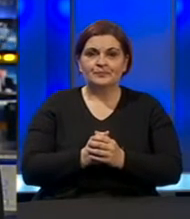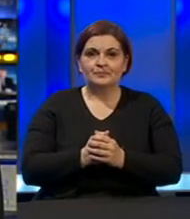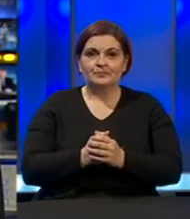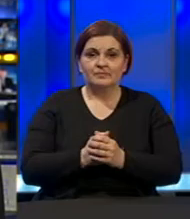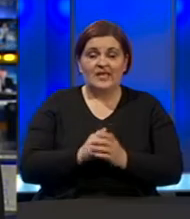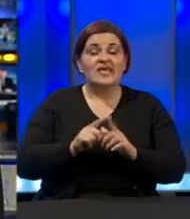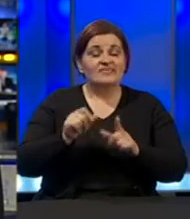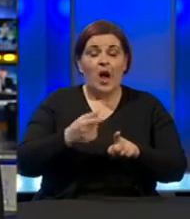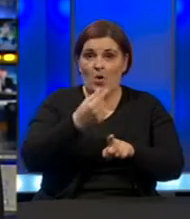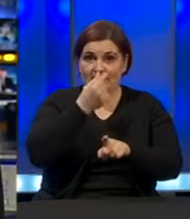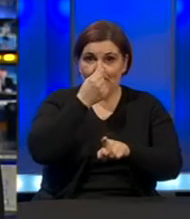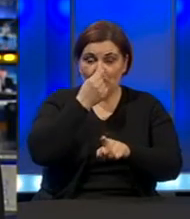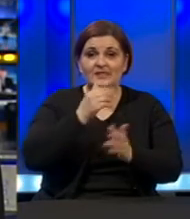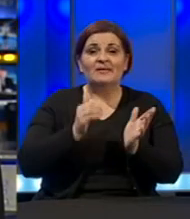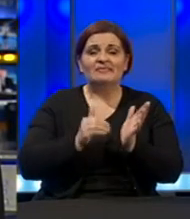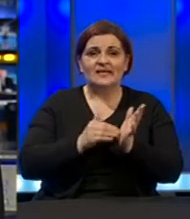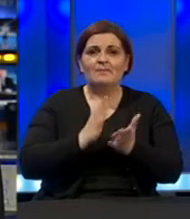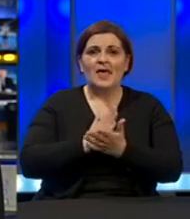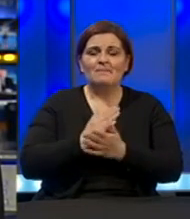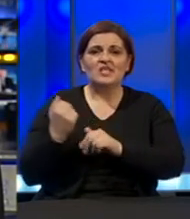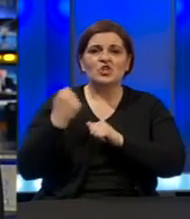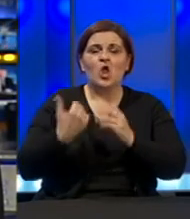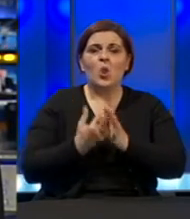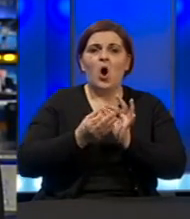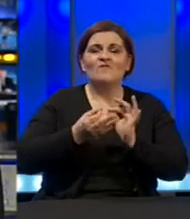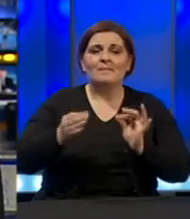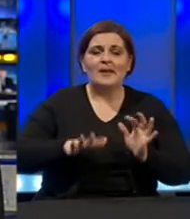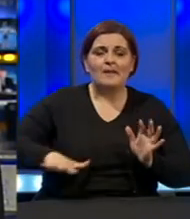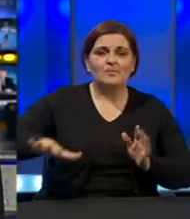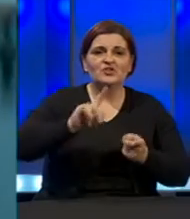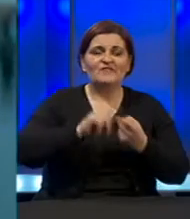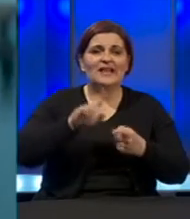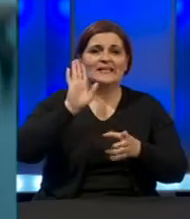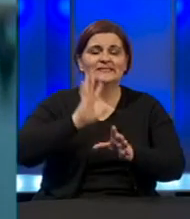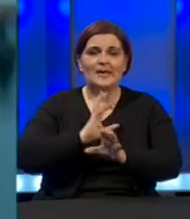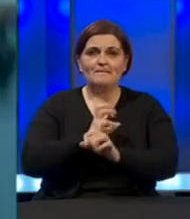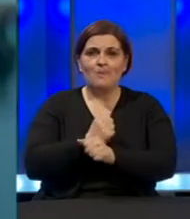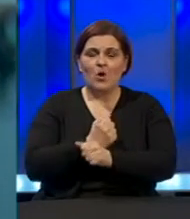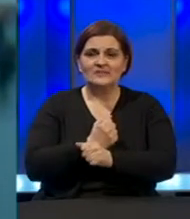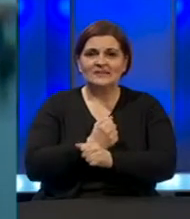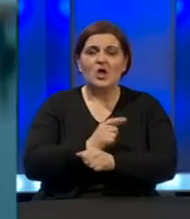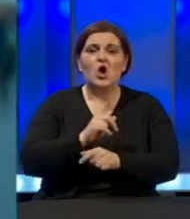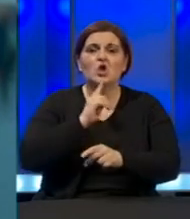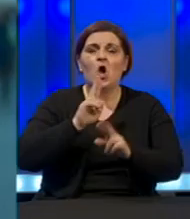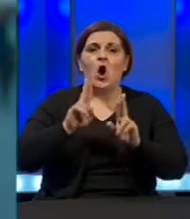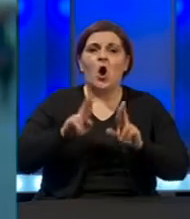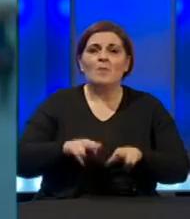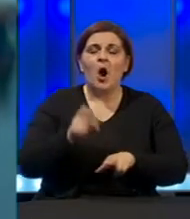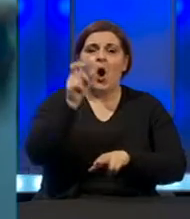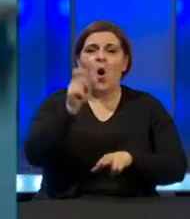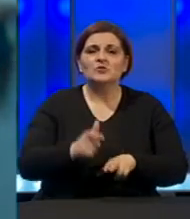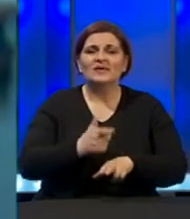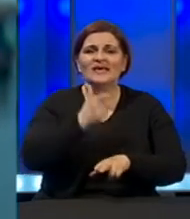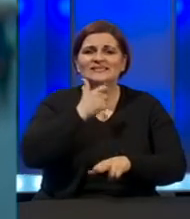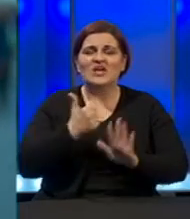Da, od ponedeljka bi trebalo da bude donesena nova mjera na području Federacije Bosne i Hercegovine, koja bi omogućila osobama